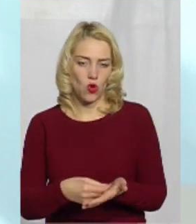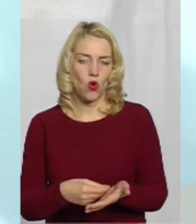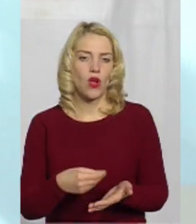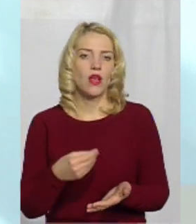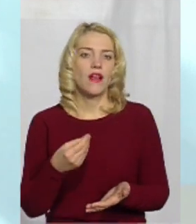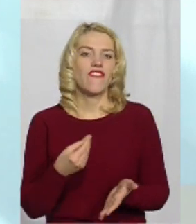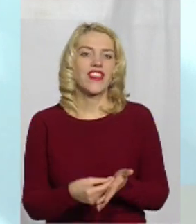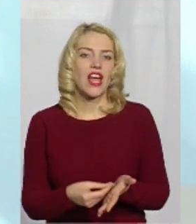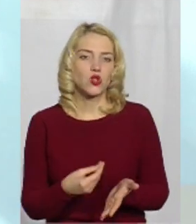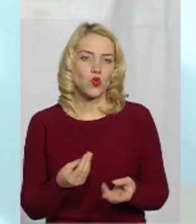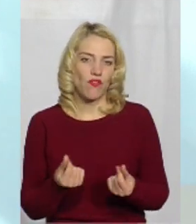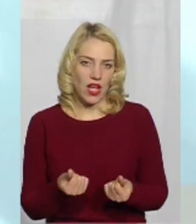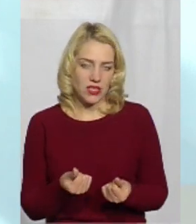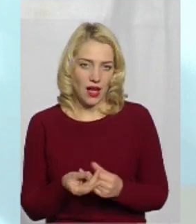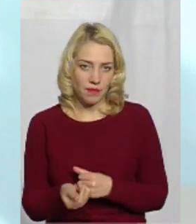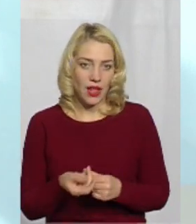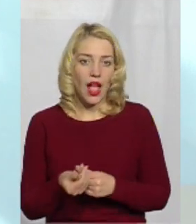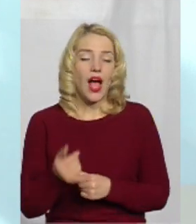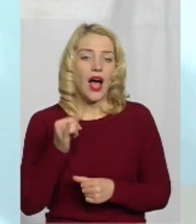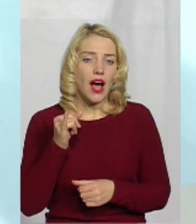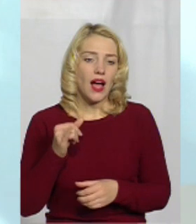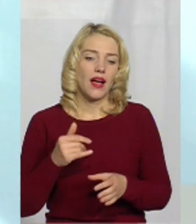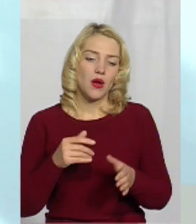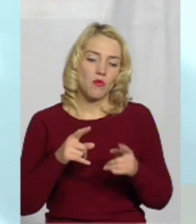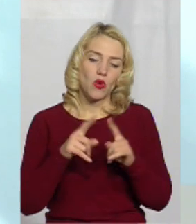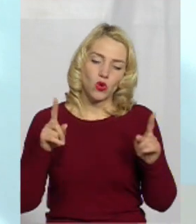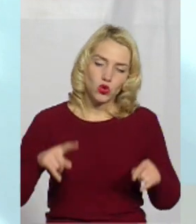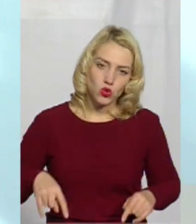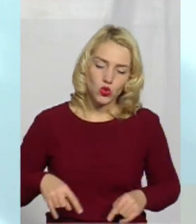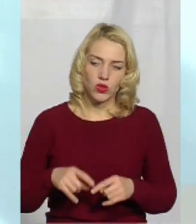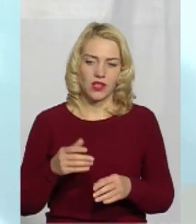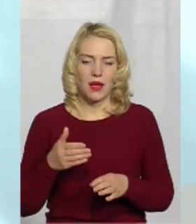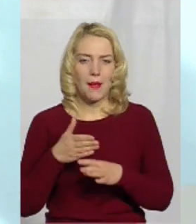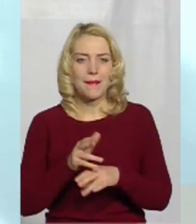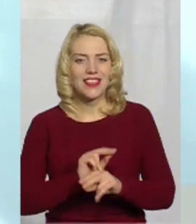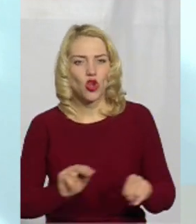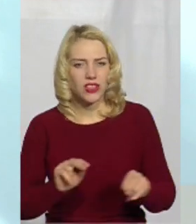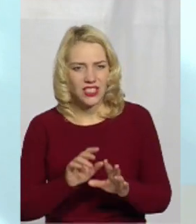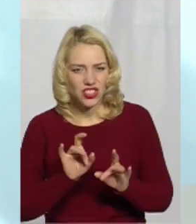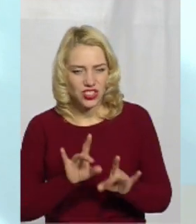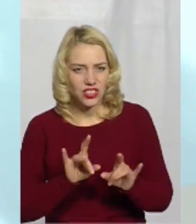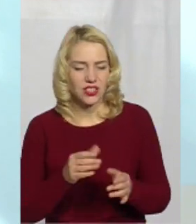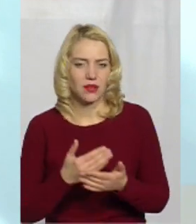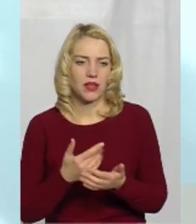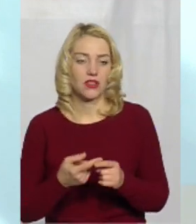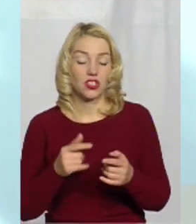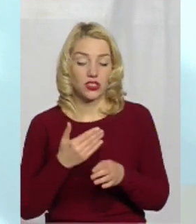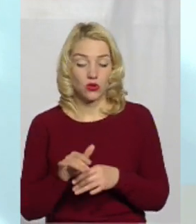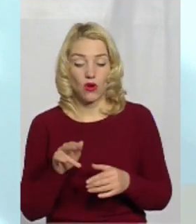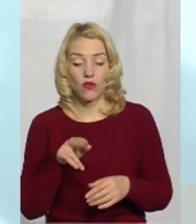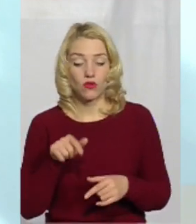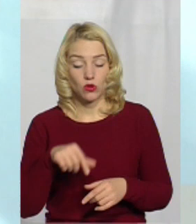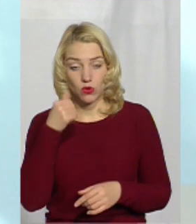Інше, ну, брошурки, методички. Ми частково, от ми в цьому році до Дня паліативної